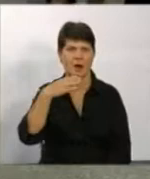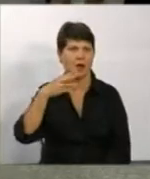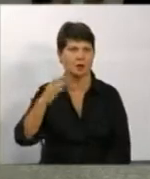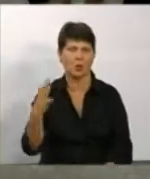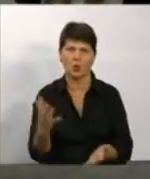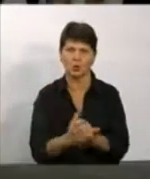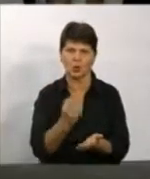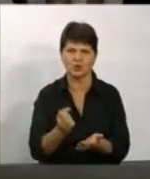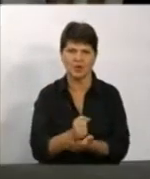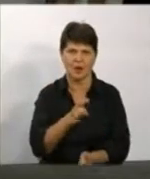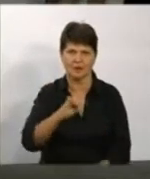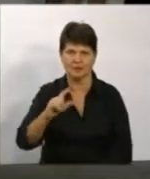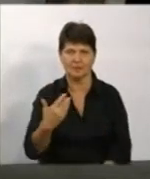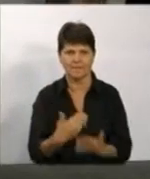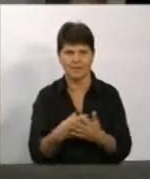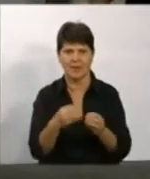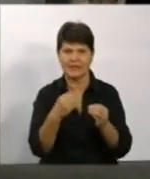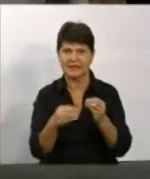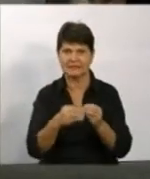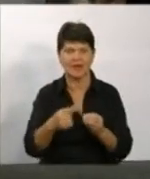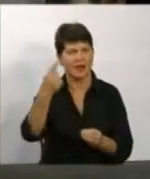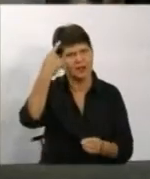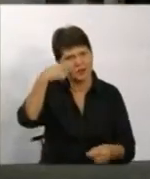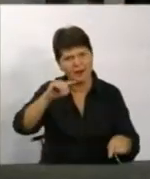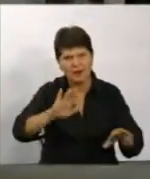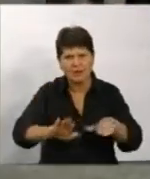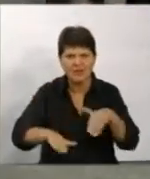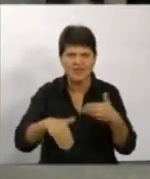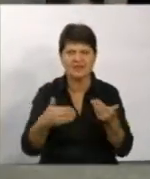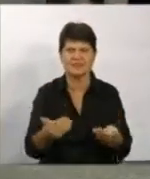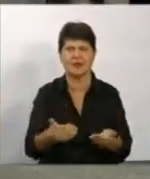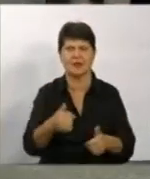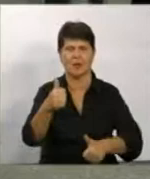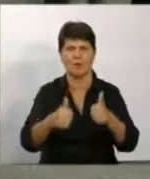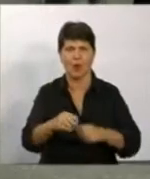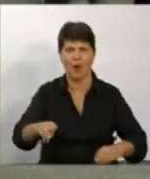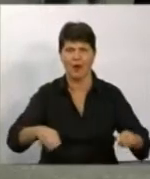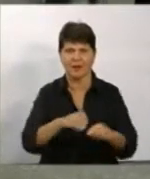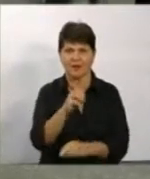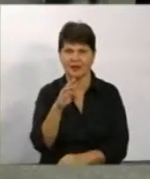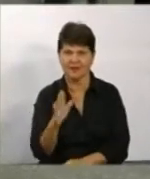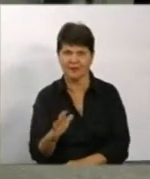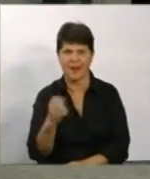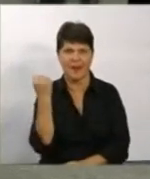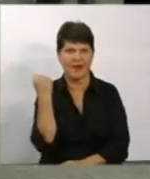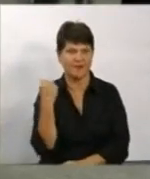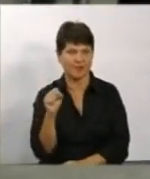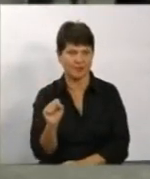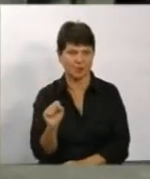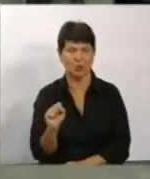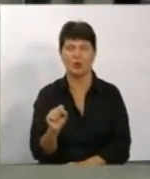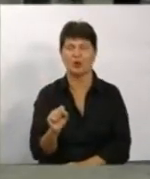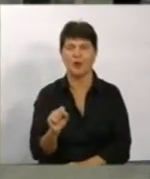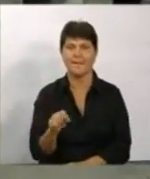десь біля десятка інноваційних проєктів, конкурсних проєктів, які вибороли